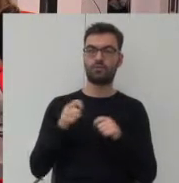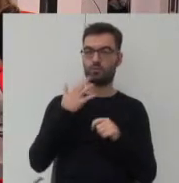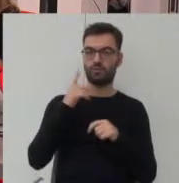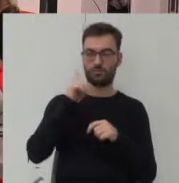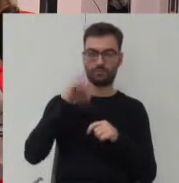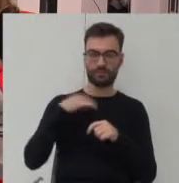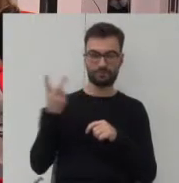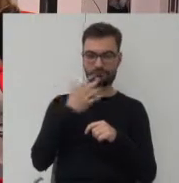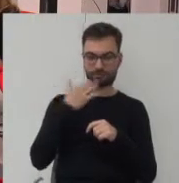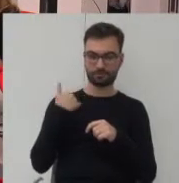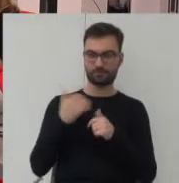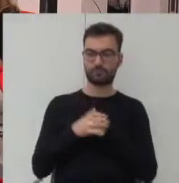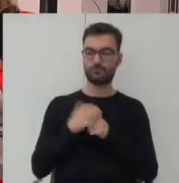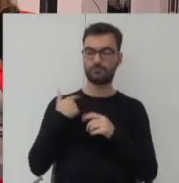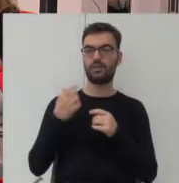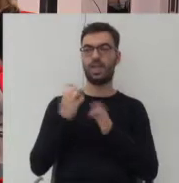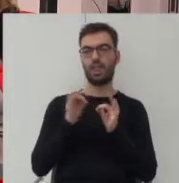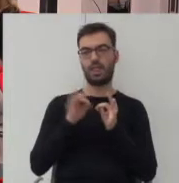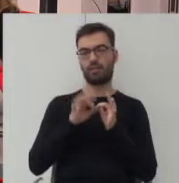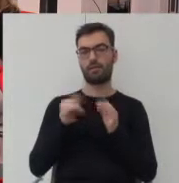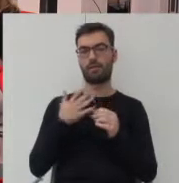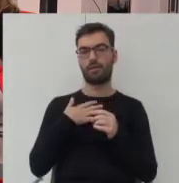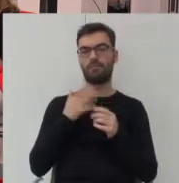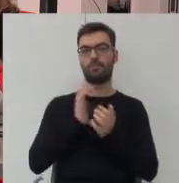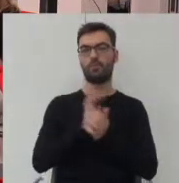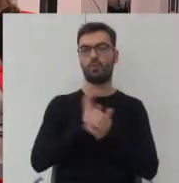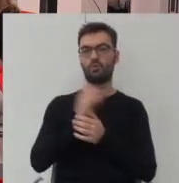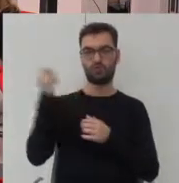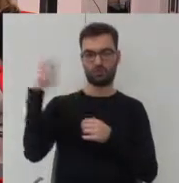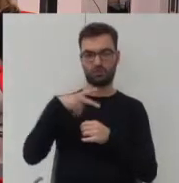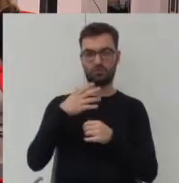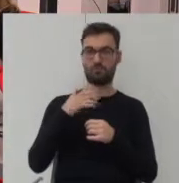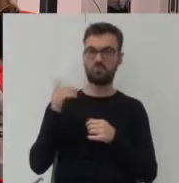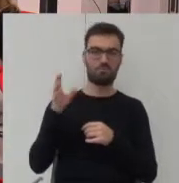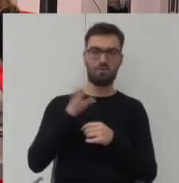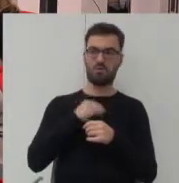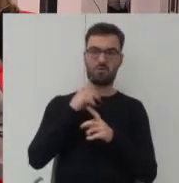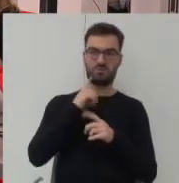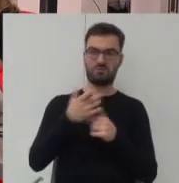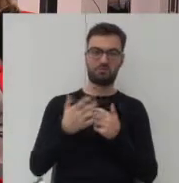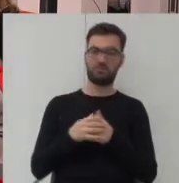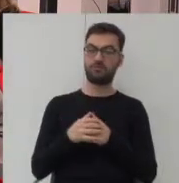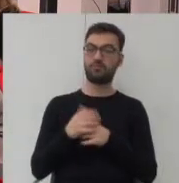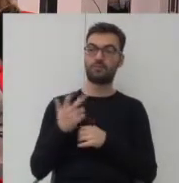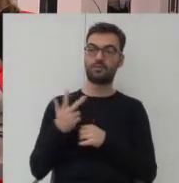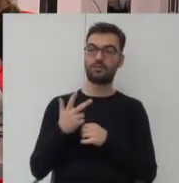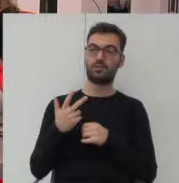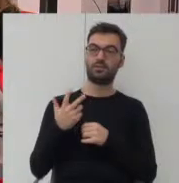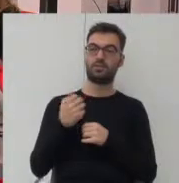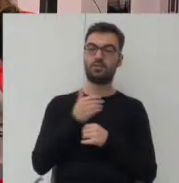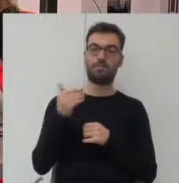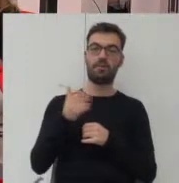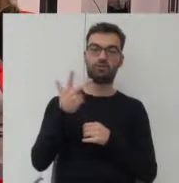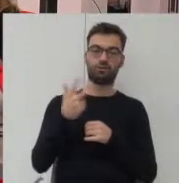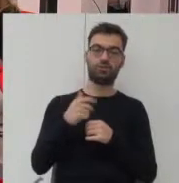panowie i jak policzyłem, ile mam produkcji ze słońca, to bym wyszło, że mogę tak naprawdę trzystumetrowe domy